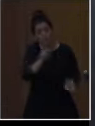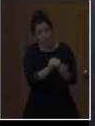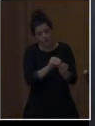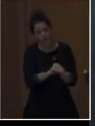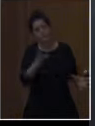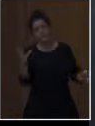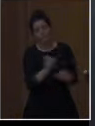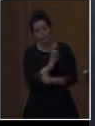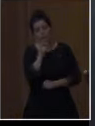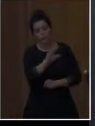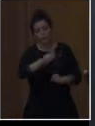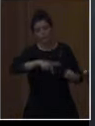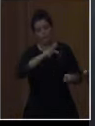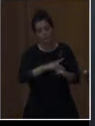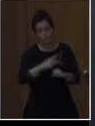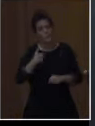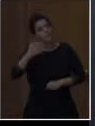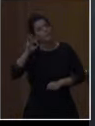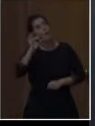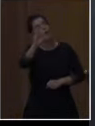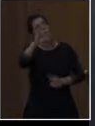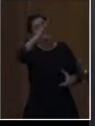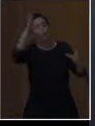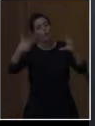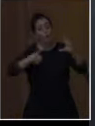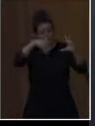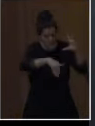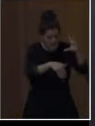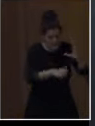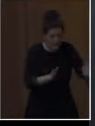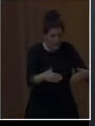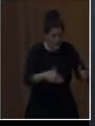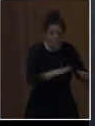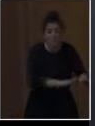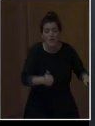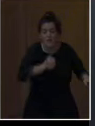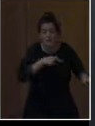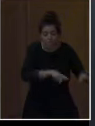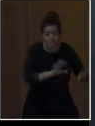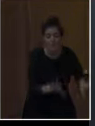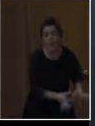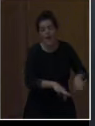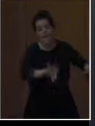ότι το όραμα για ένα καλύτερο κόσμο ξεκινάει από μια σχολική τάξη από τα παιδιά μας. Ευχαριστώ πολύ.